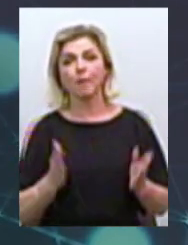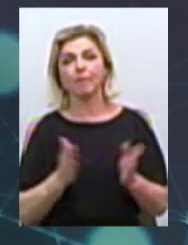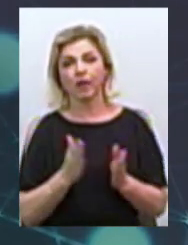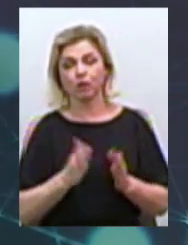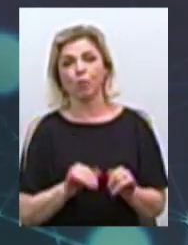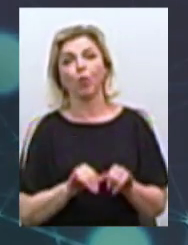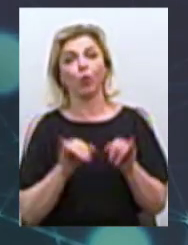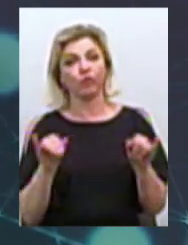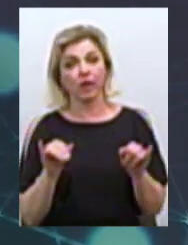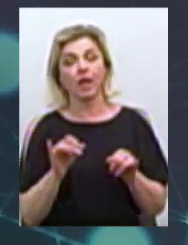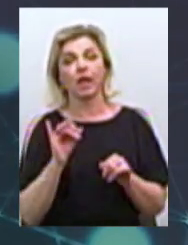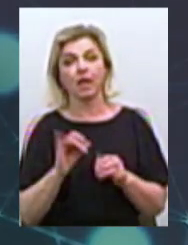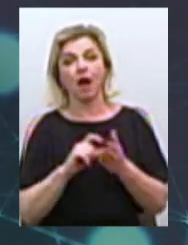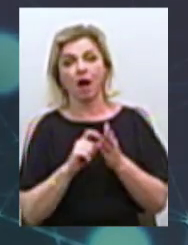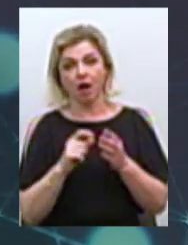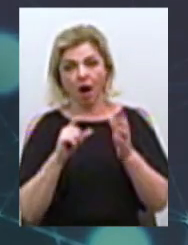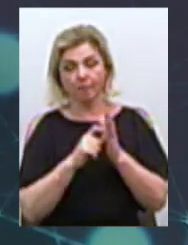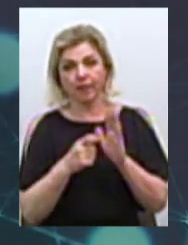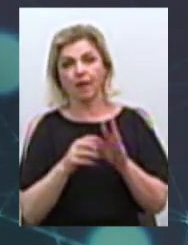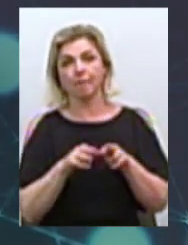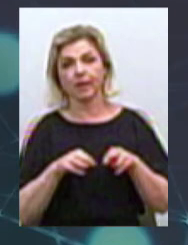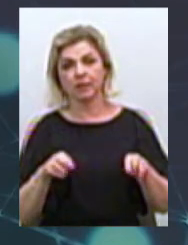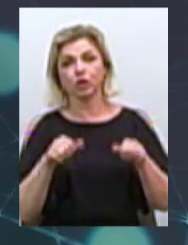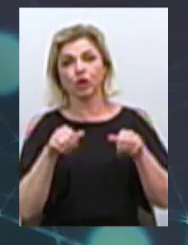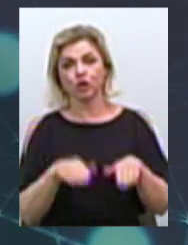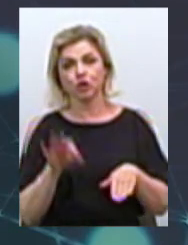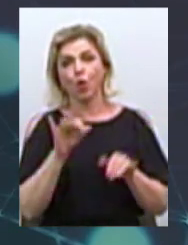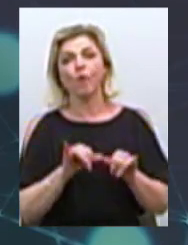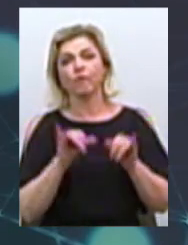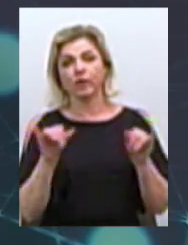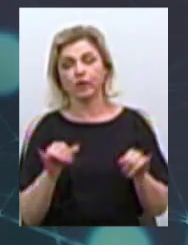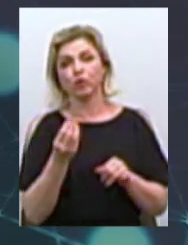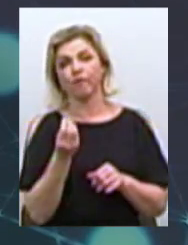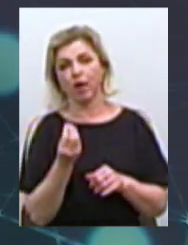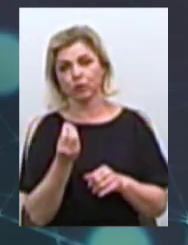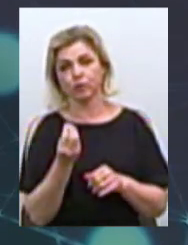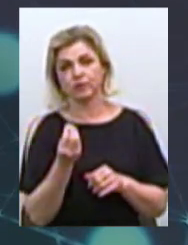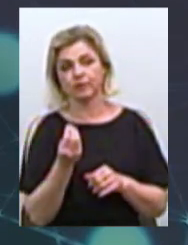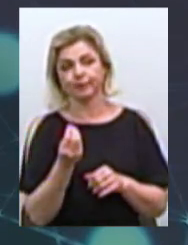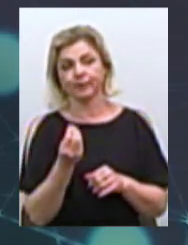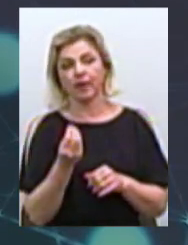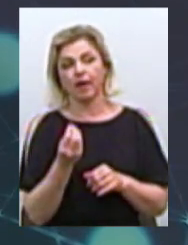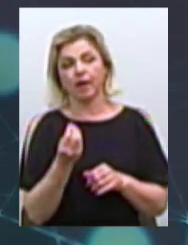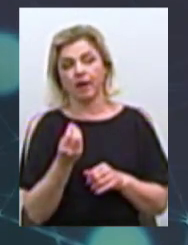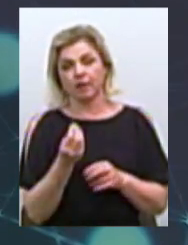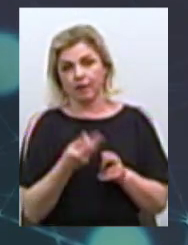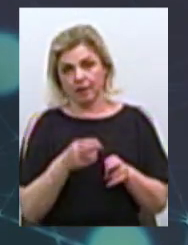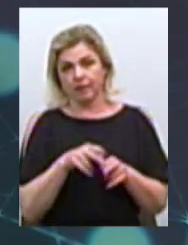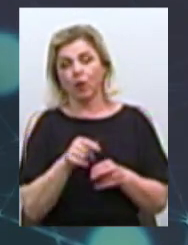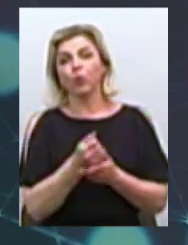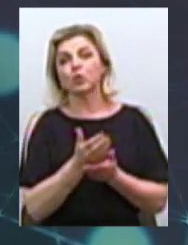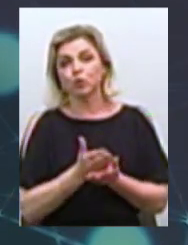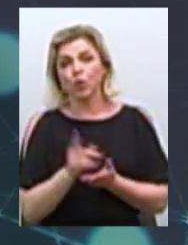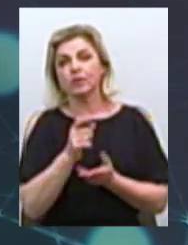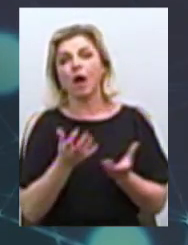збільшується. Відповідно, Кабінетом міністрів прийнято рішення про збільшення вартості адміністративної послуги